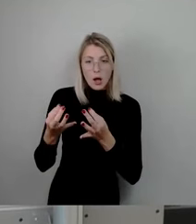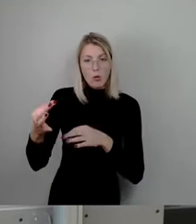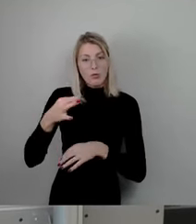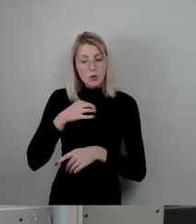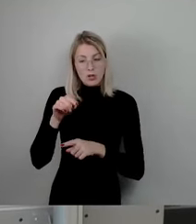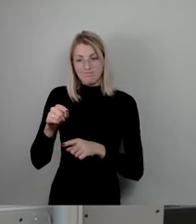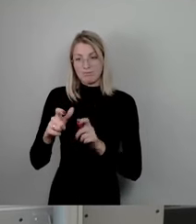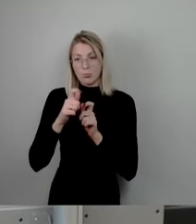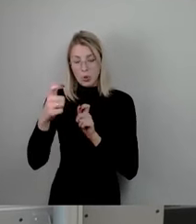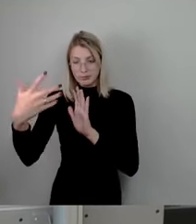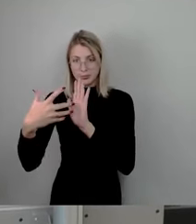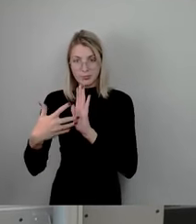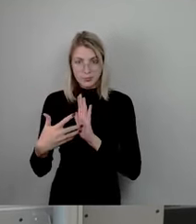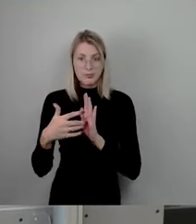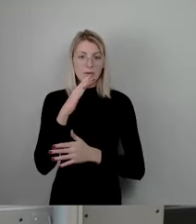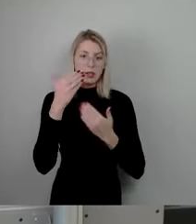Soweit, vielen Dank.